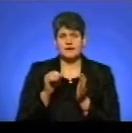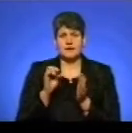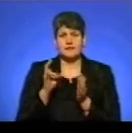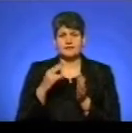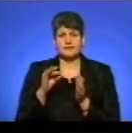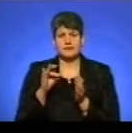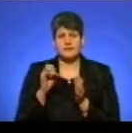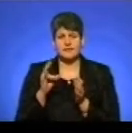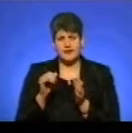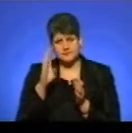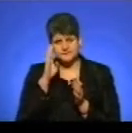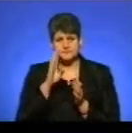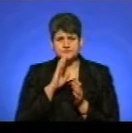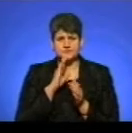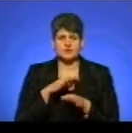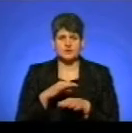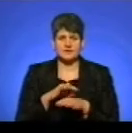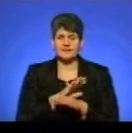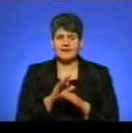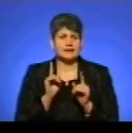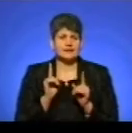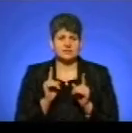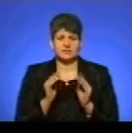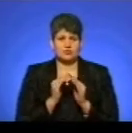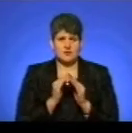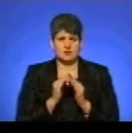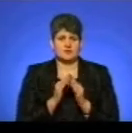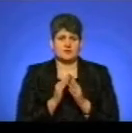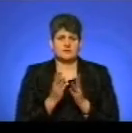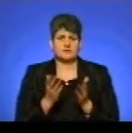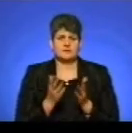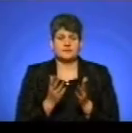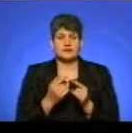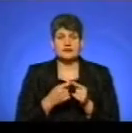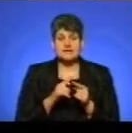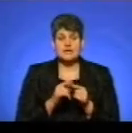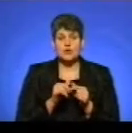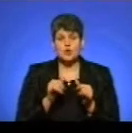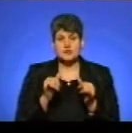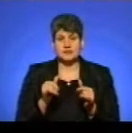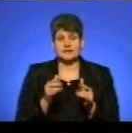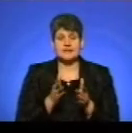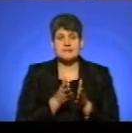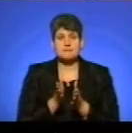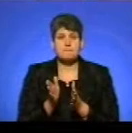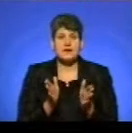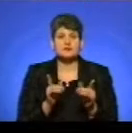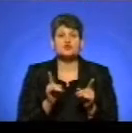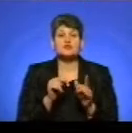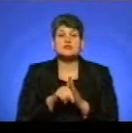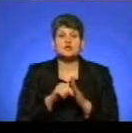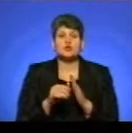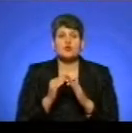насильство, тобто, не лише домашнє, але і за ознакою статі, тобто, що це може бути. І розширили спектр, взагалі, що таке домашнє